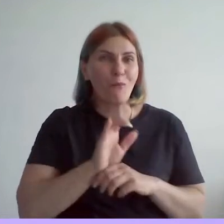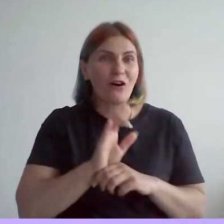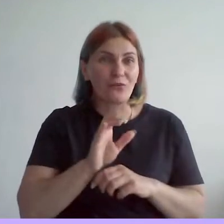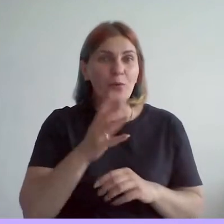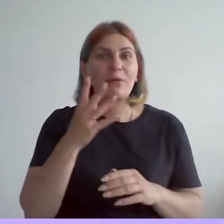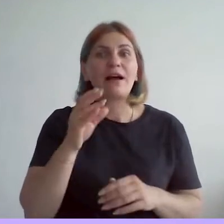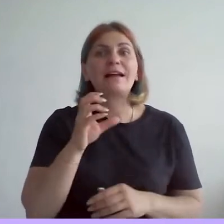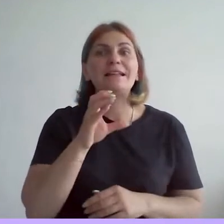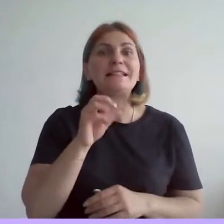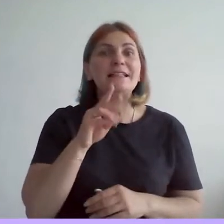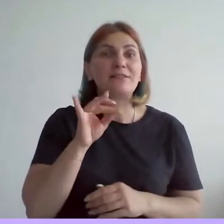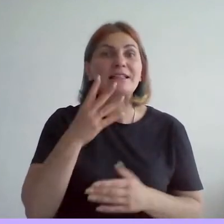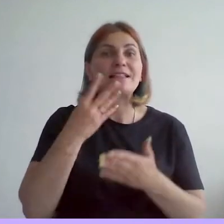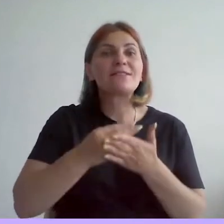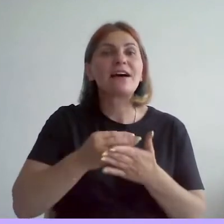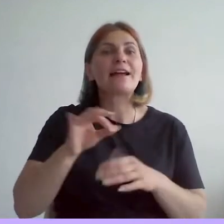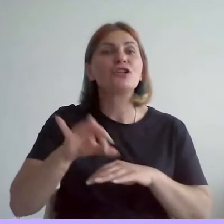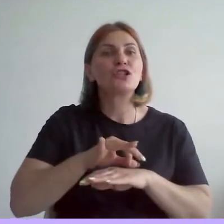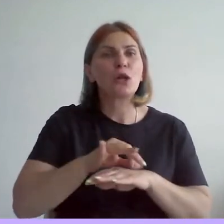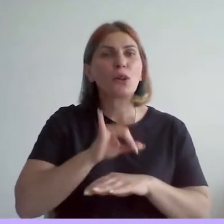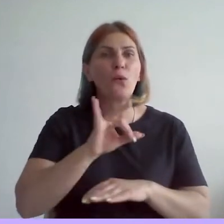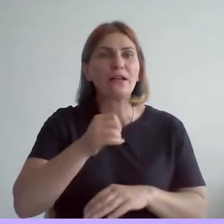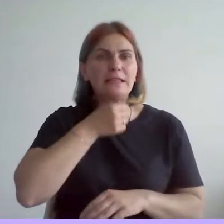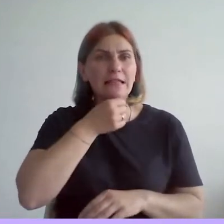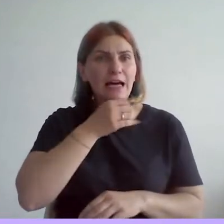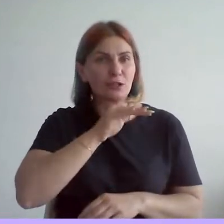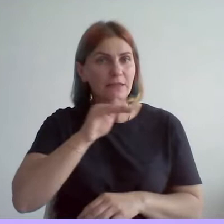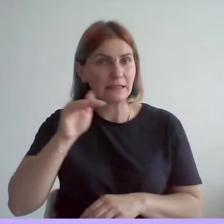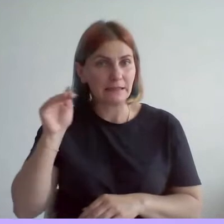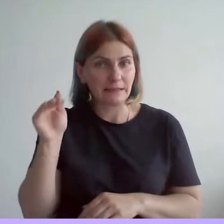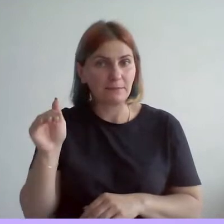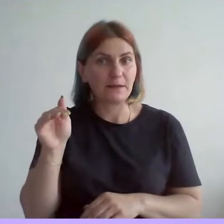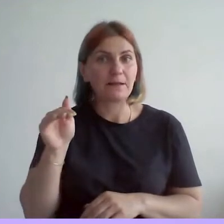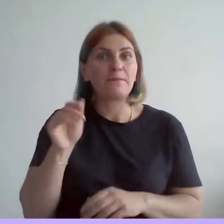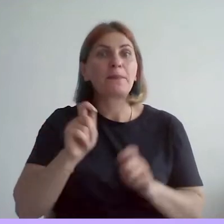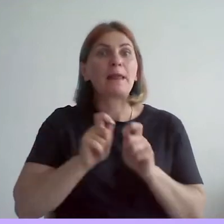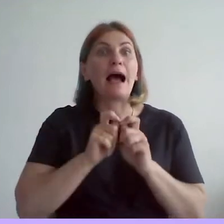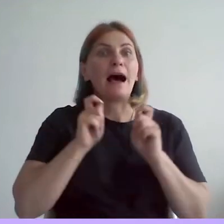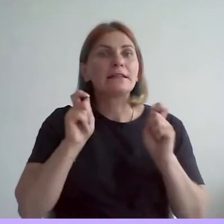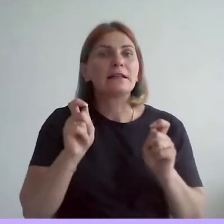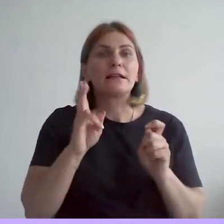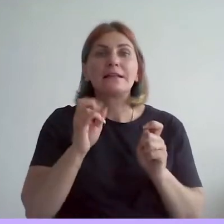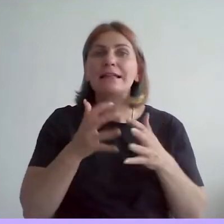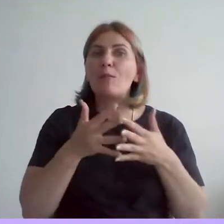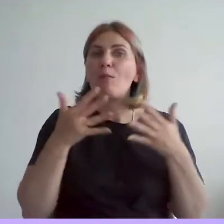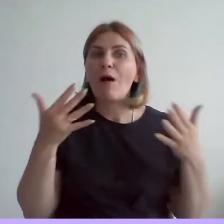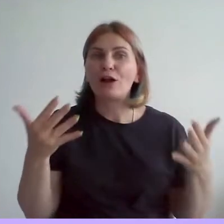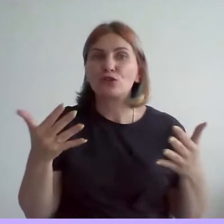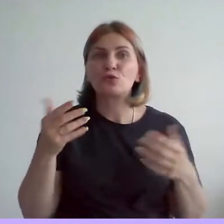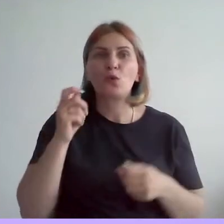женой и старшими детьми и несколькими ассистентами открыл небольшую кондитерскую.